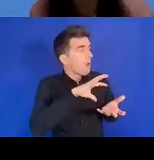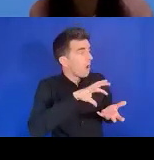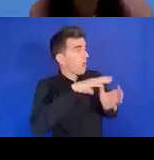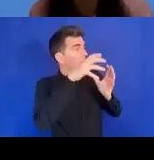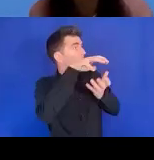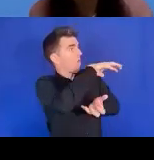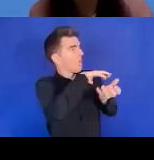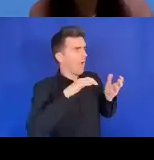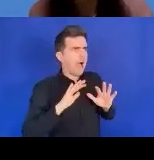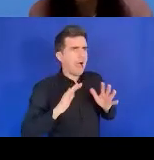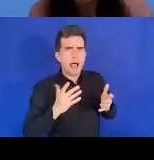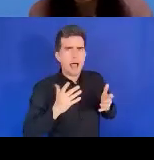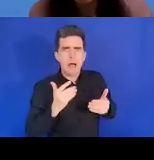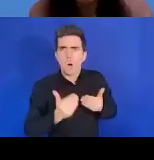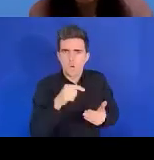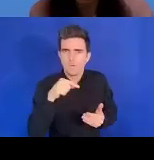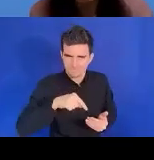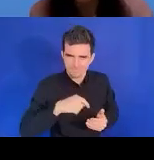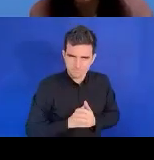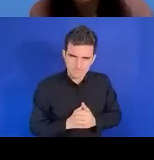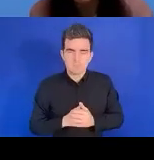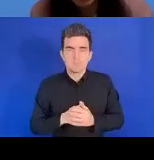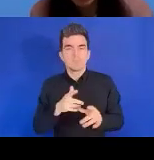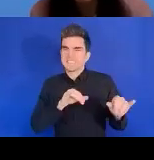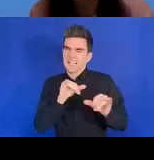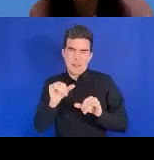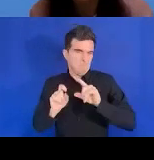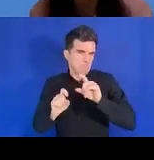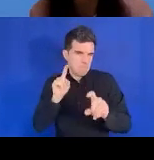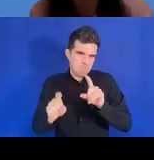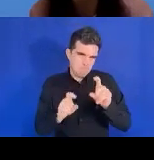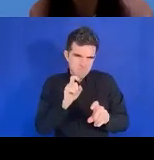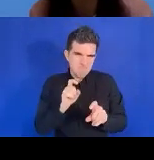Mme Maureen a évoqué.